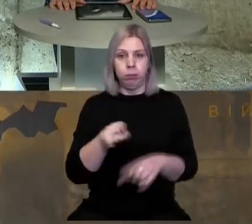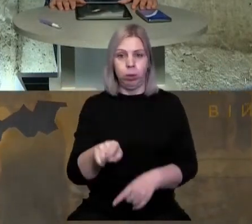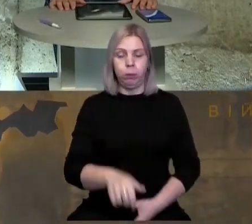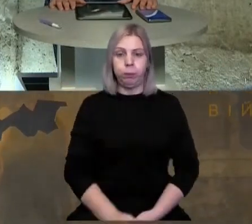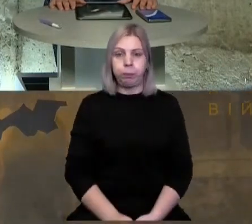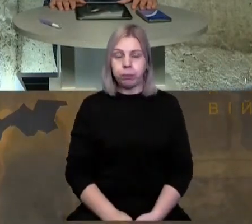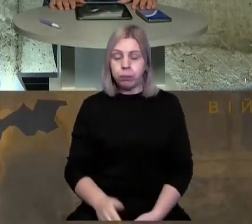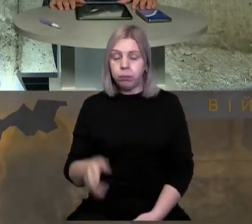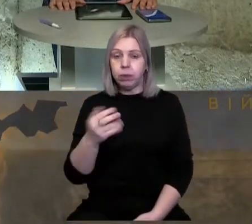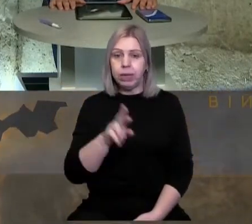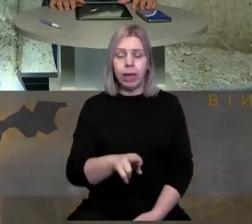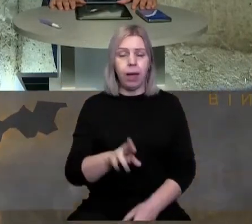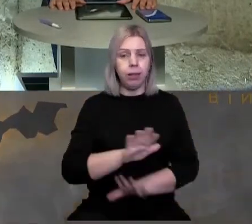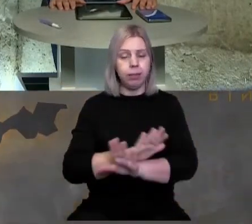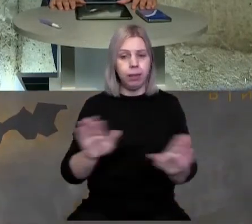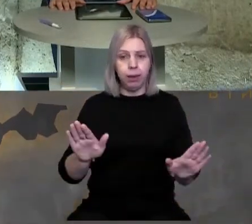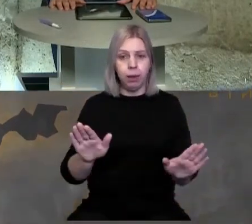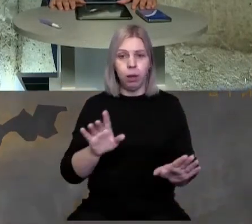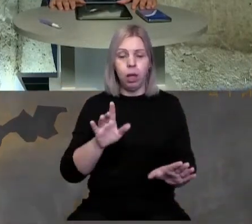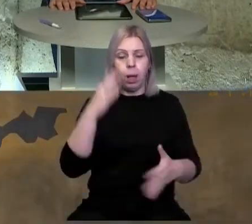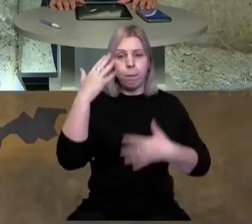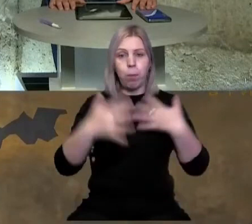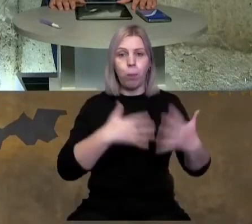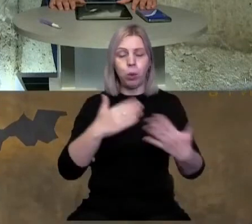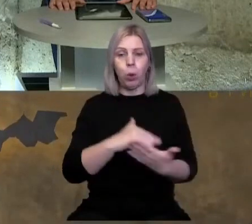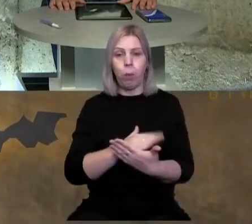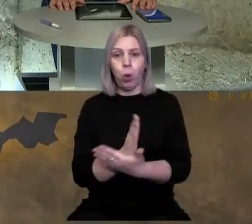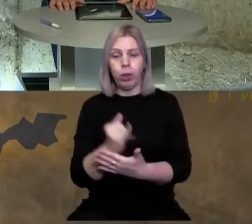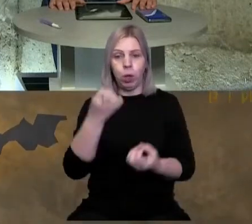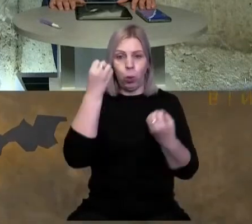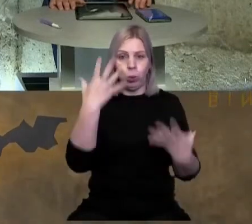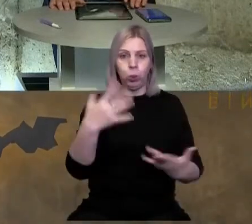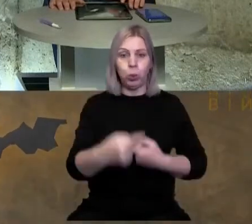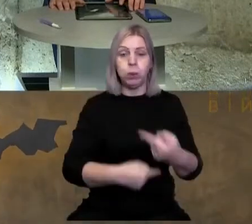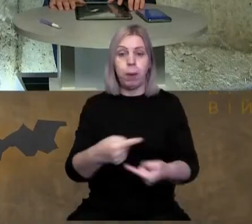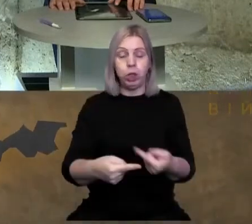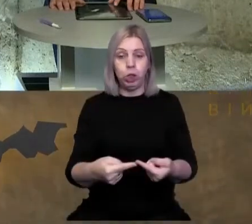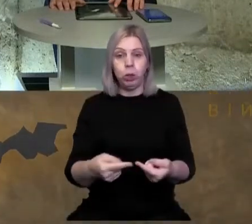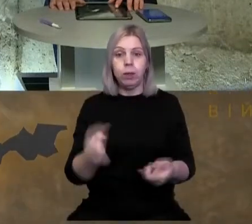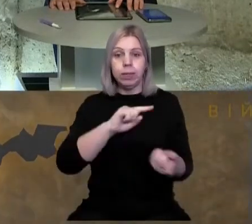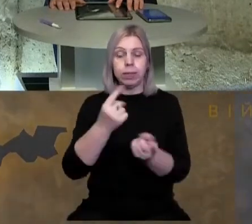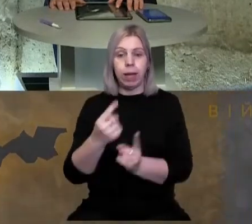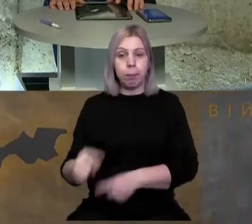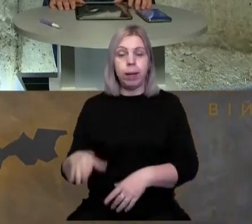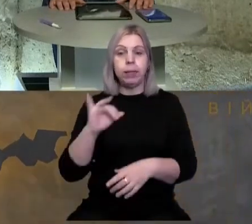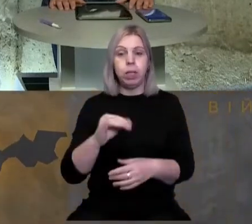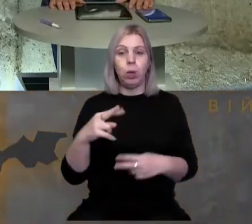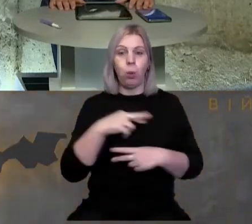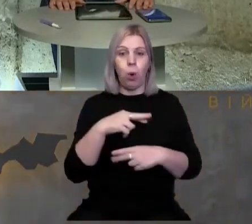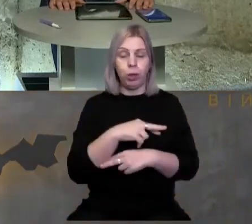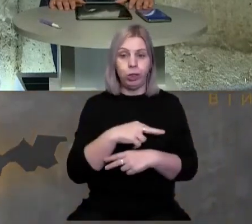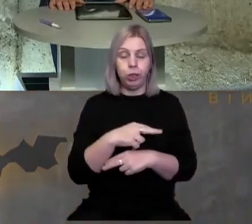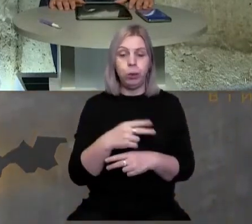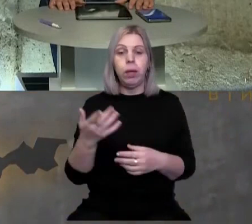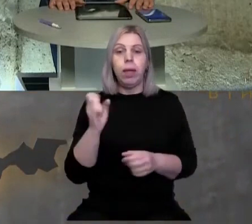Я не попутав політику і культурну спадщину Закарпаття і Угорщину.